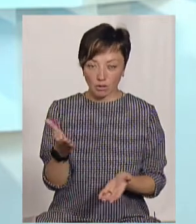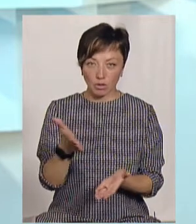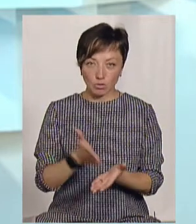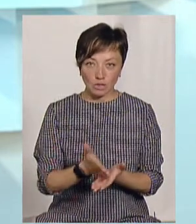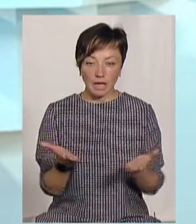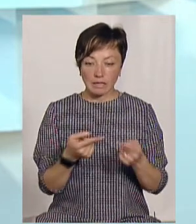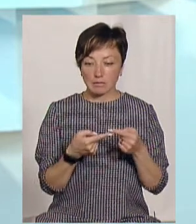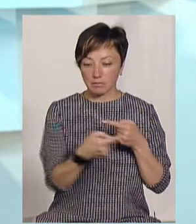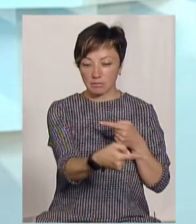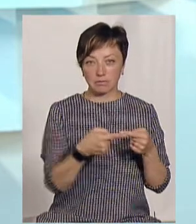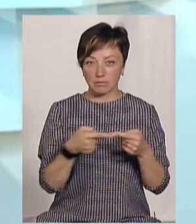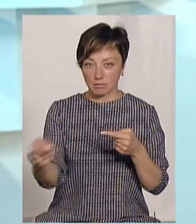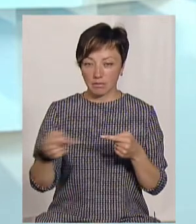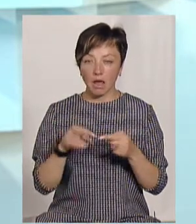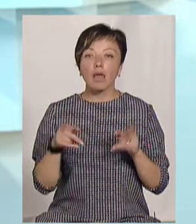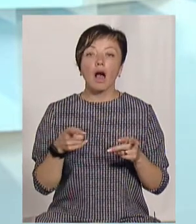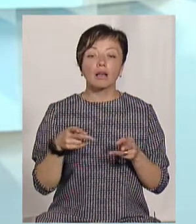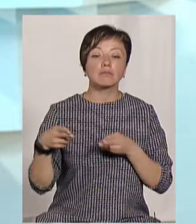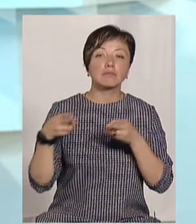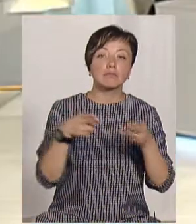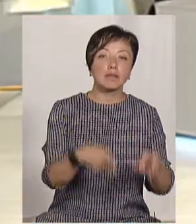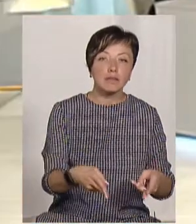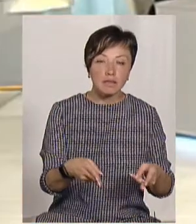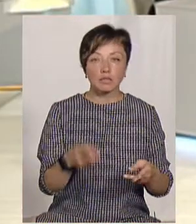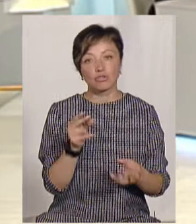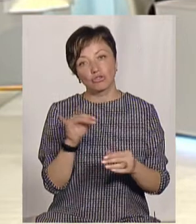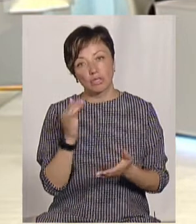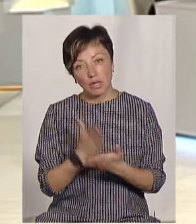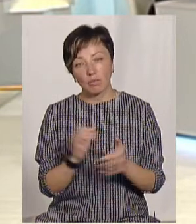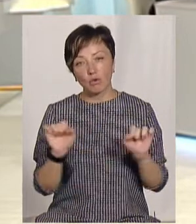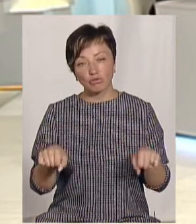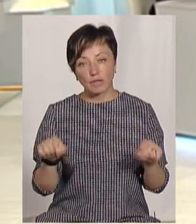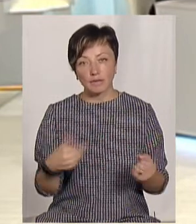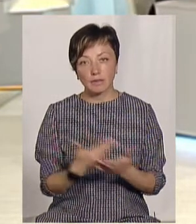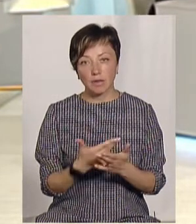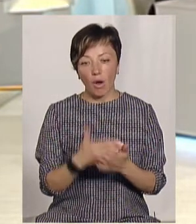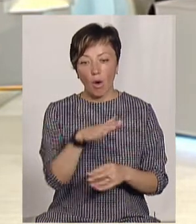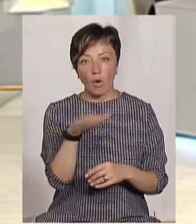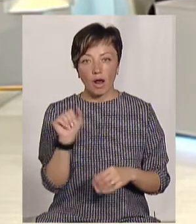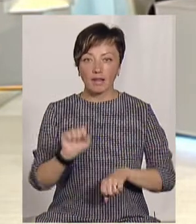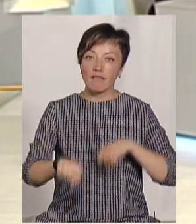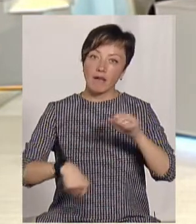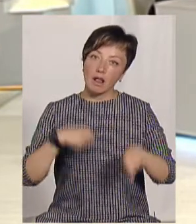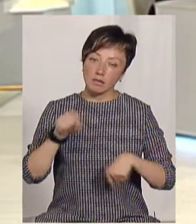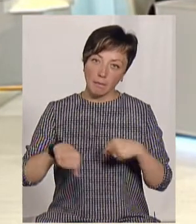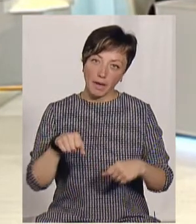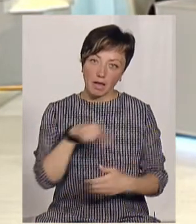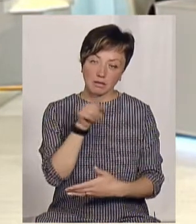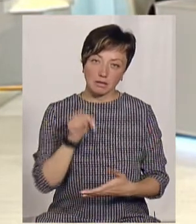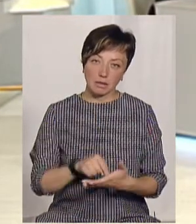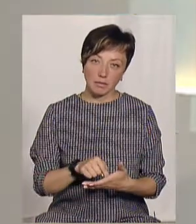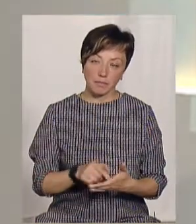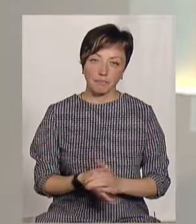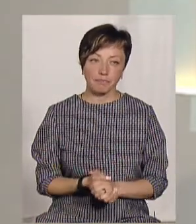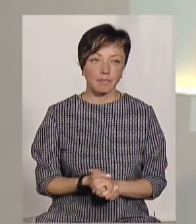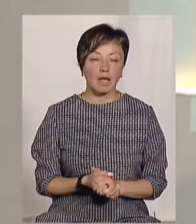якійсь відстані одна від другої? Як до них дістатися? Чи є там можливість, скажімо, взяти в оренду велосипед? Ну,